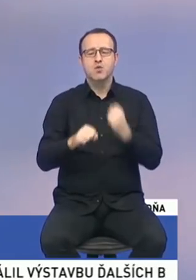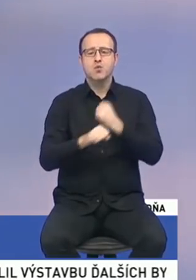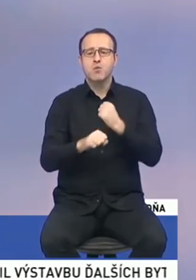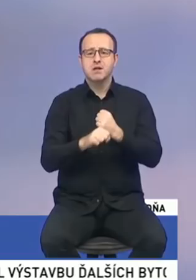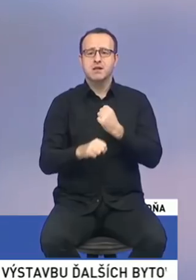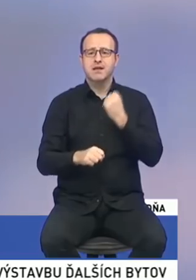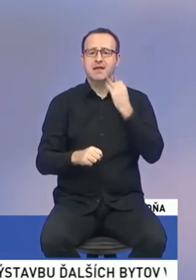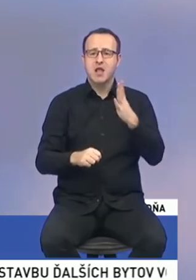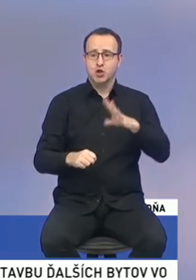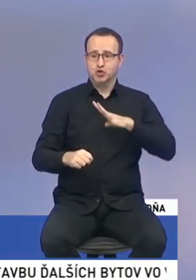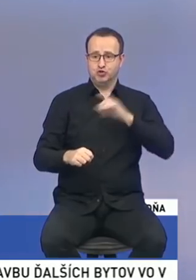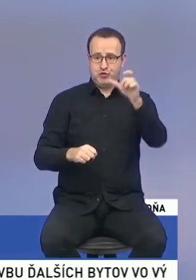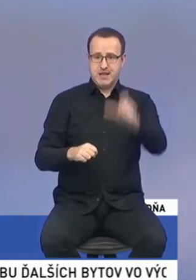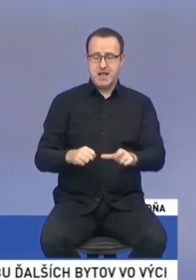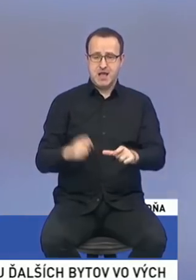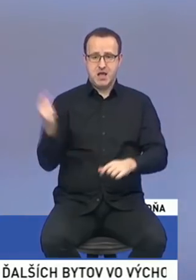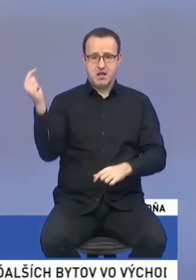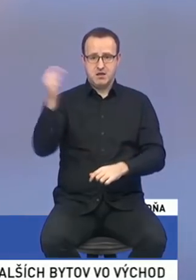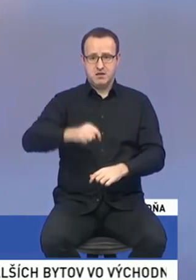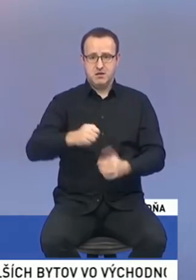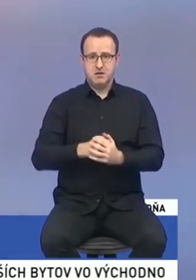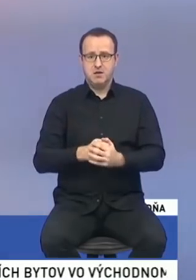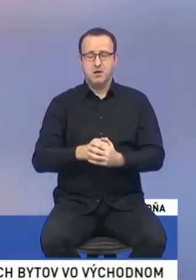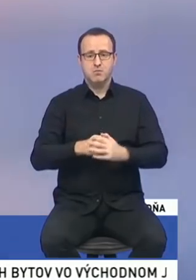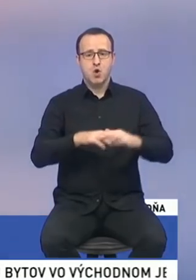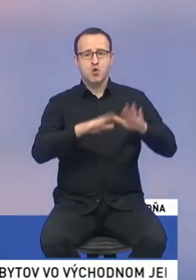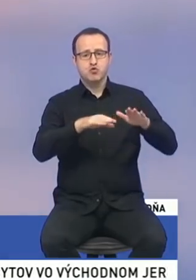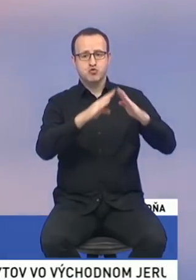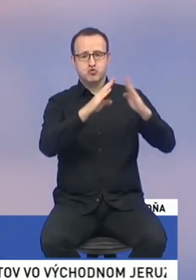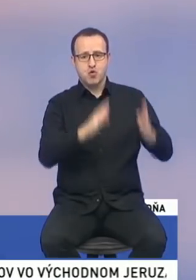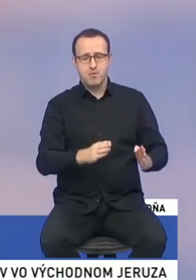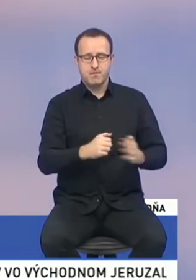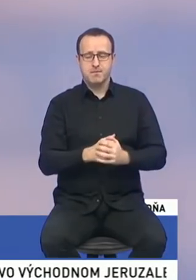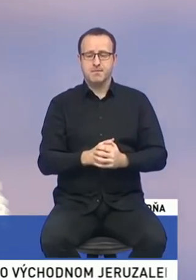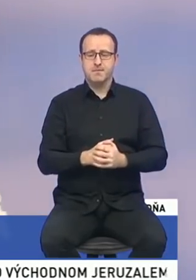pokiaľ sa daná žena dostane do domova alebo respektíve do